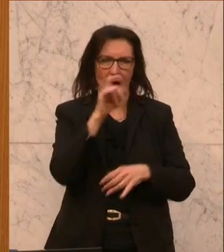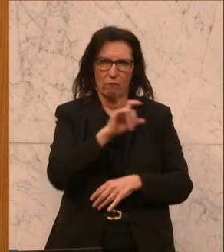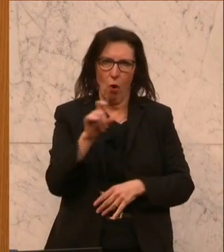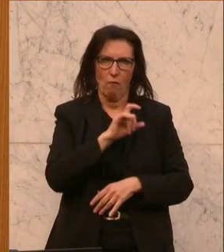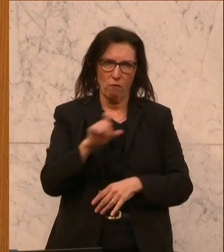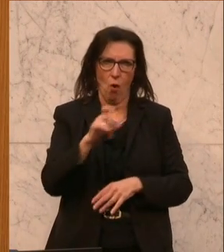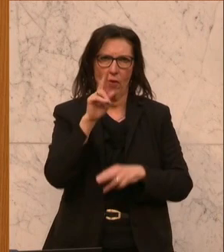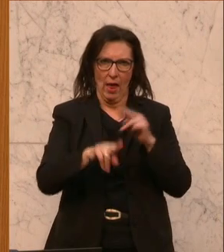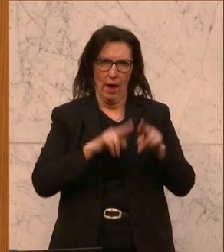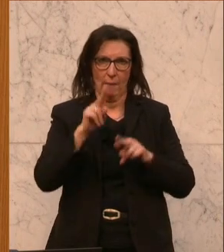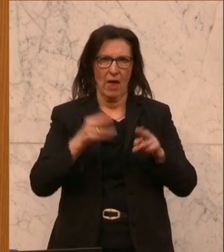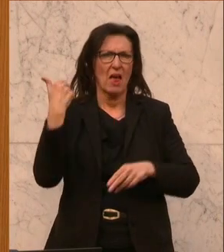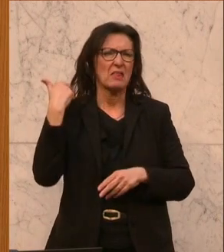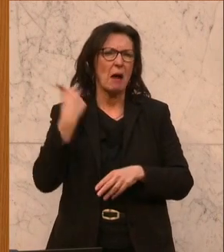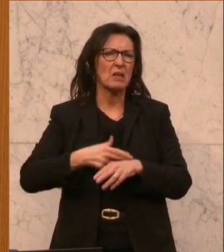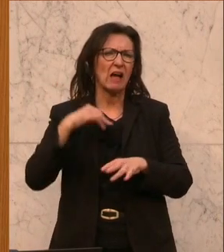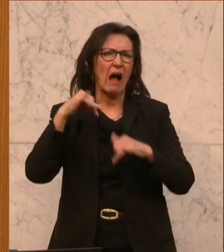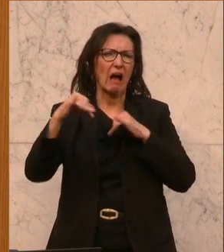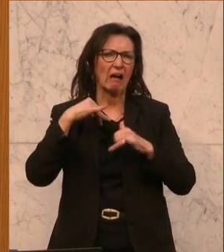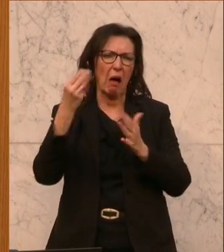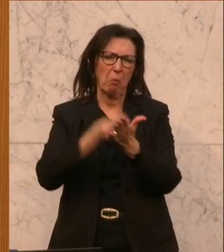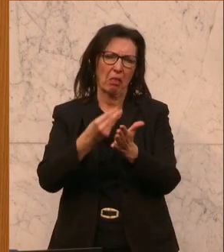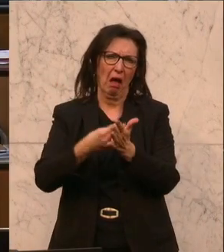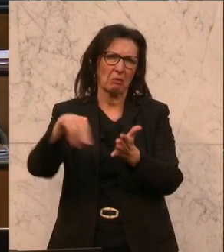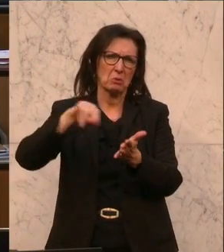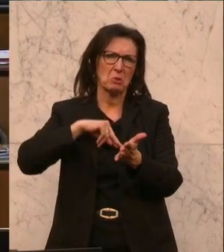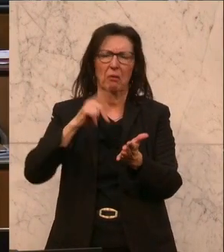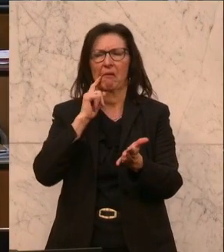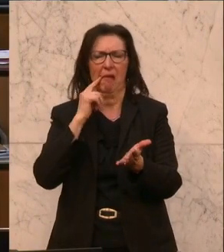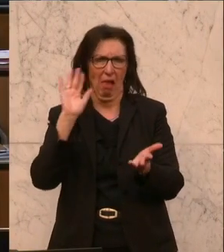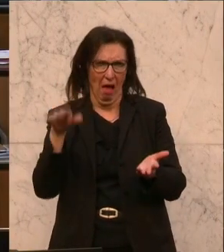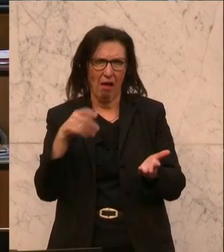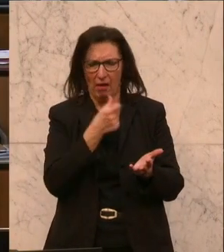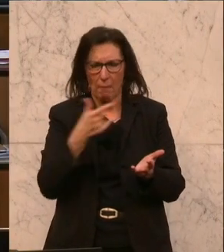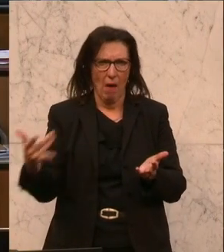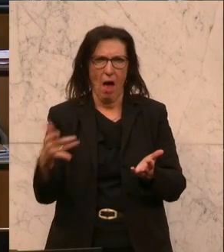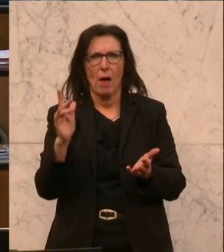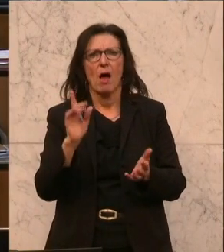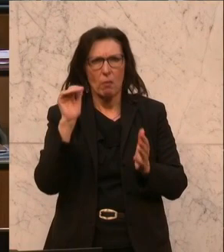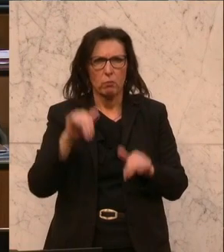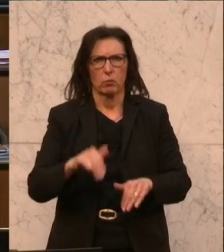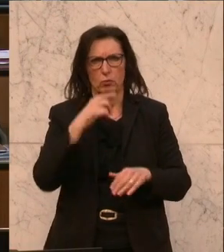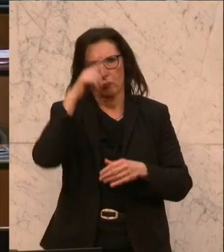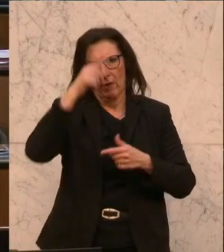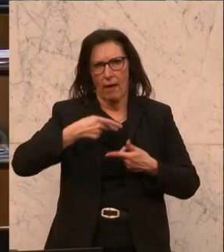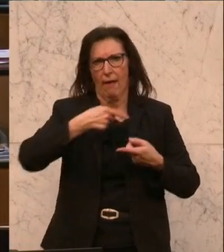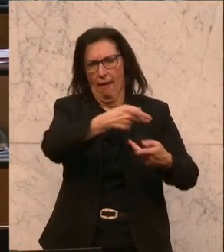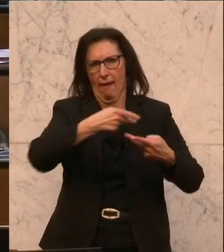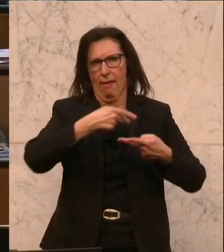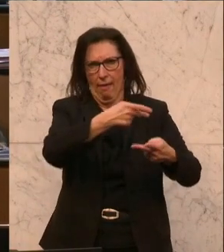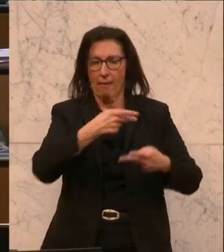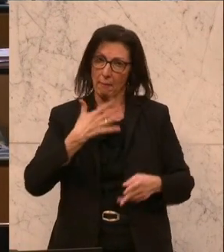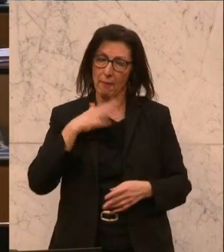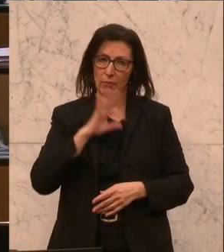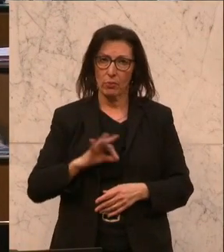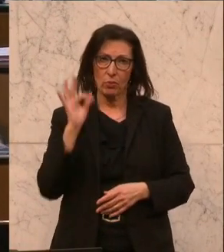Von der Krankenkasse erhielten wir damals einen lächerlichen Betrag rückerstattet. Und es folgten diverse Krankenhausaufenthalte. Als meine Tochter